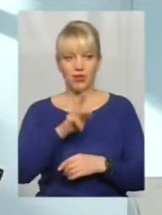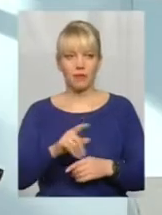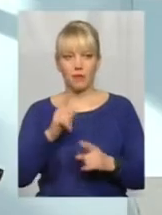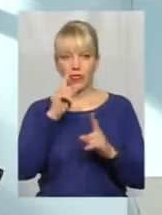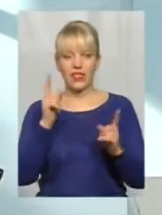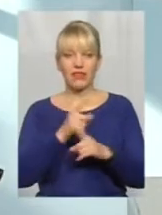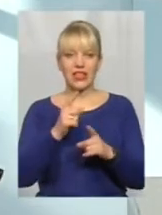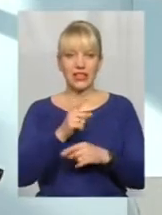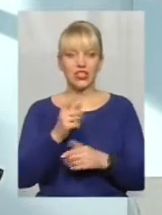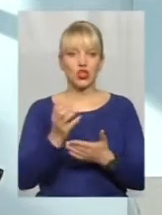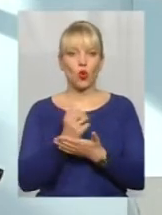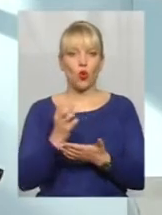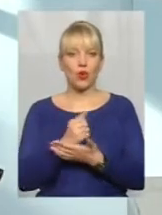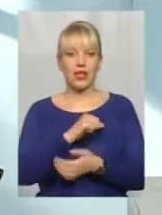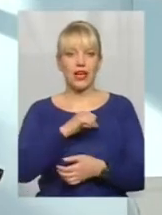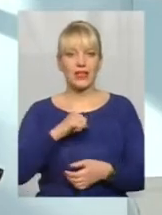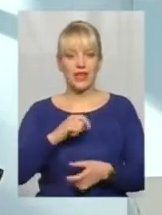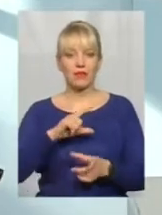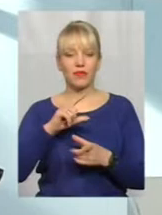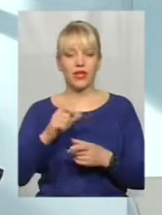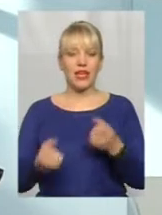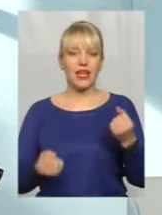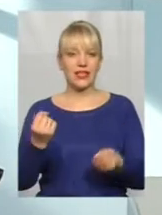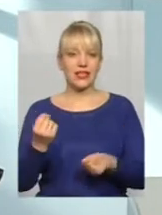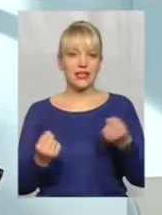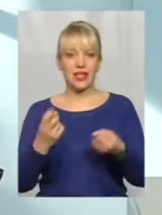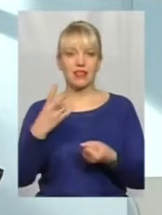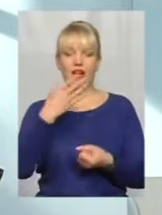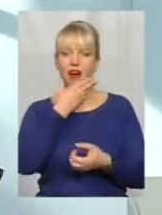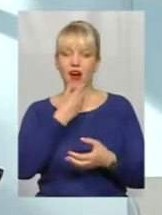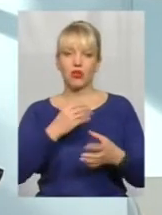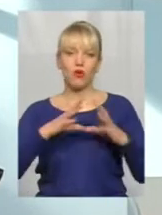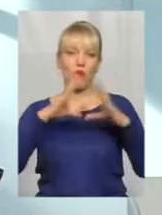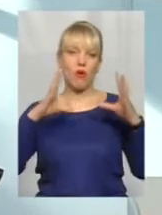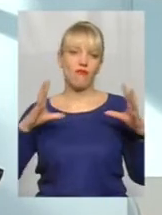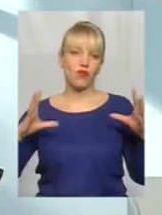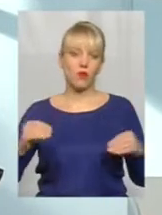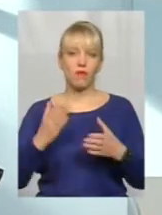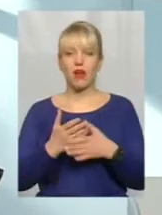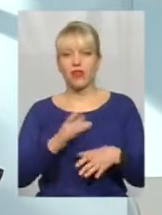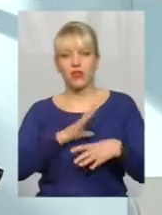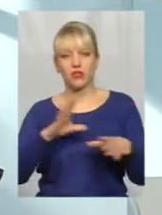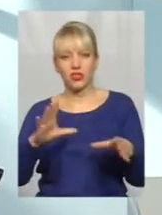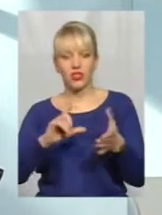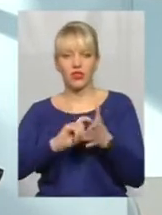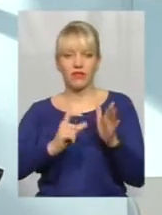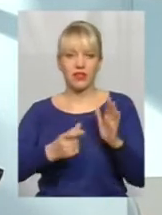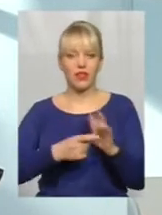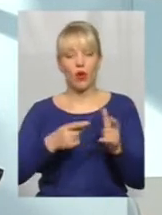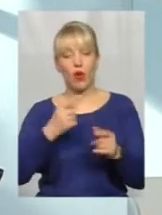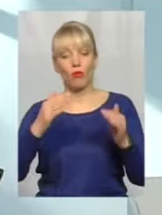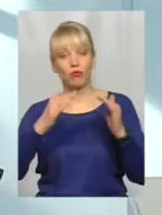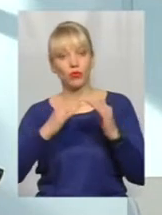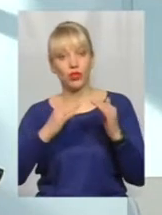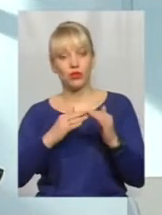невеличкі доходи, а сам їздить на гарному авто, має розкішну квартиру чи тим більше будинок, то